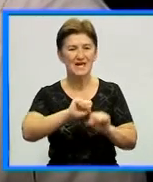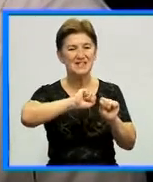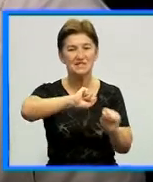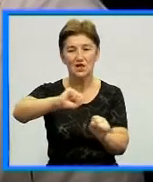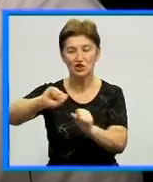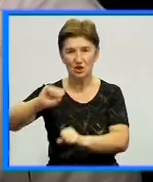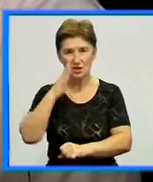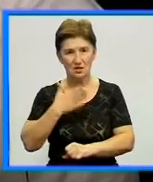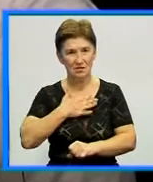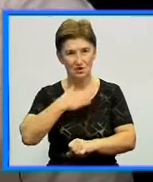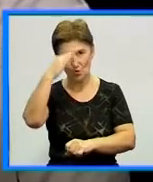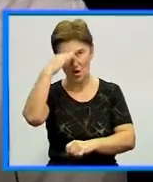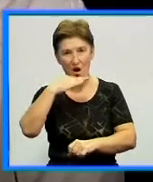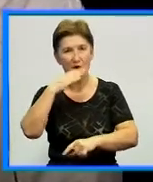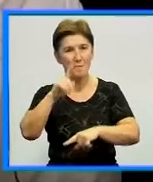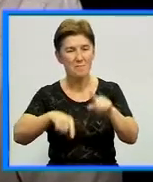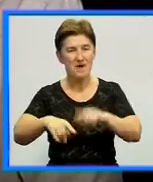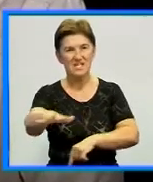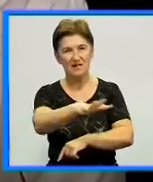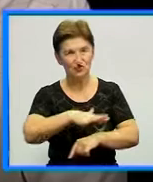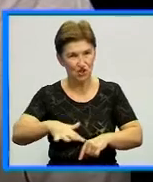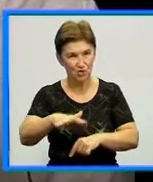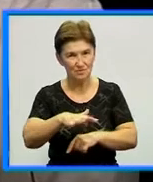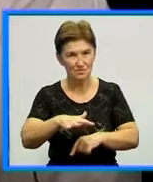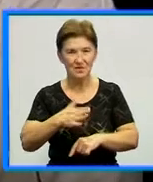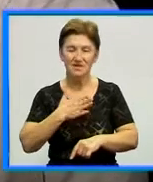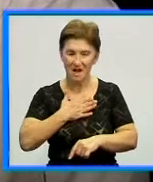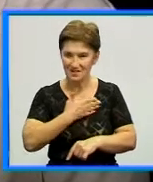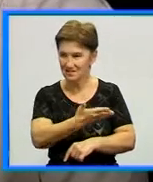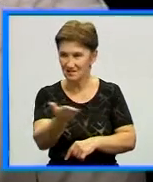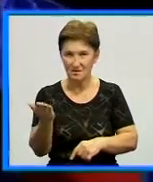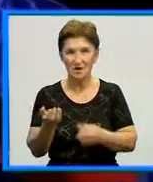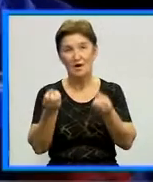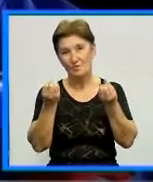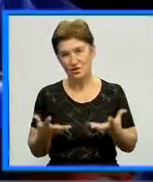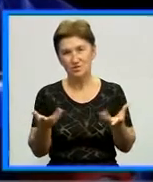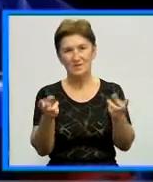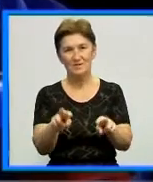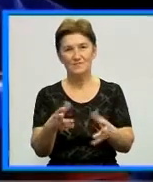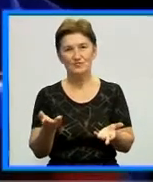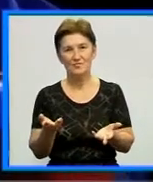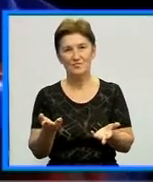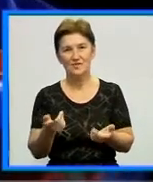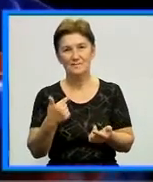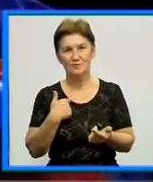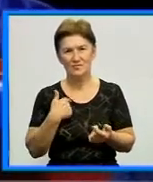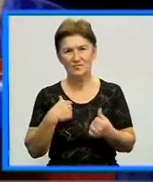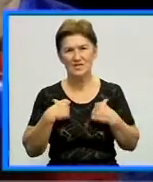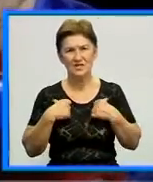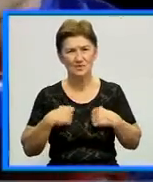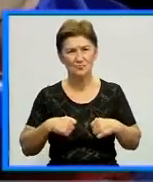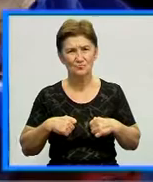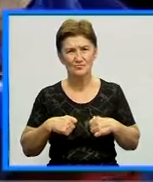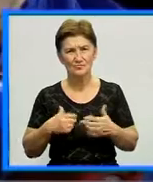нашу батьківщину, захищають нас. Просто прийшла. Поверталися спостійно, три доби